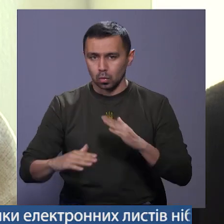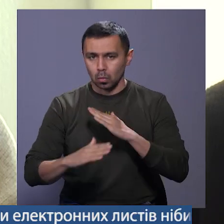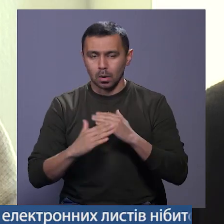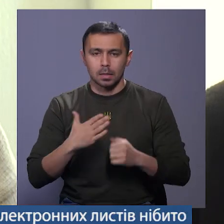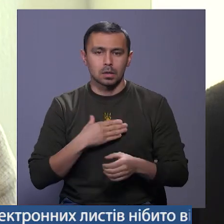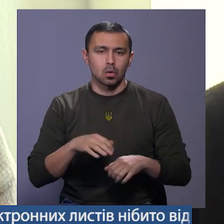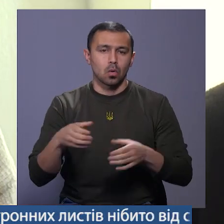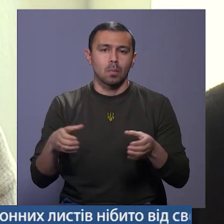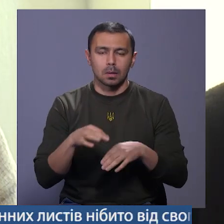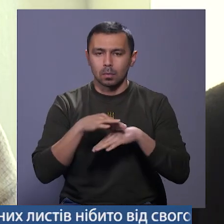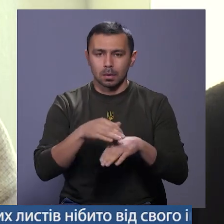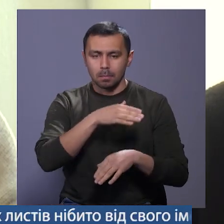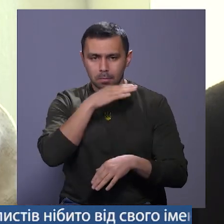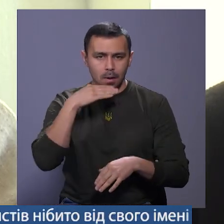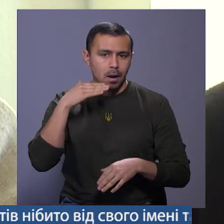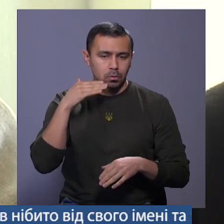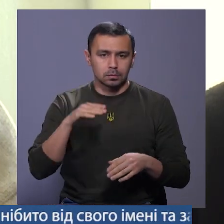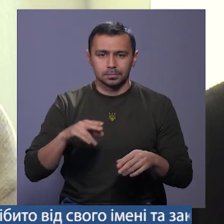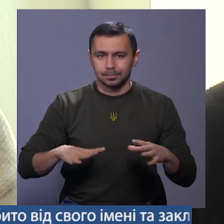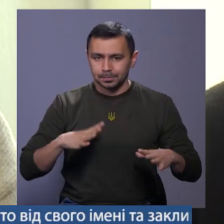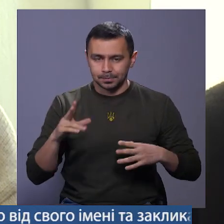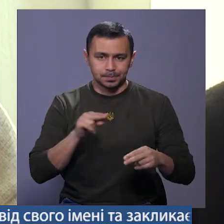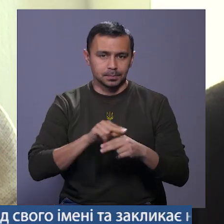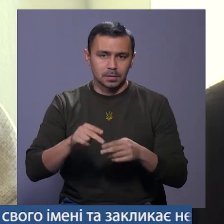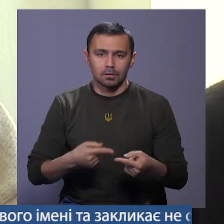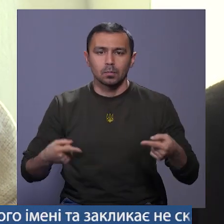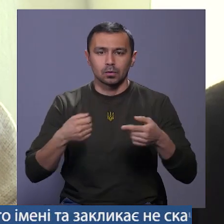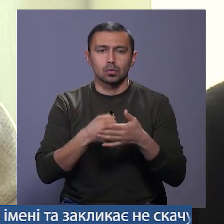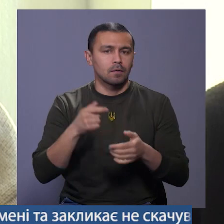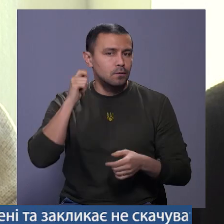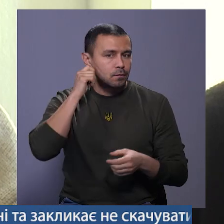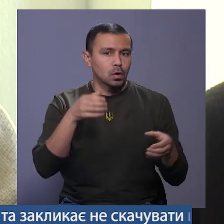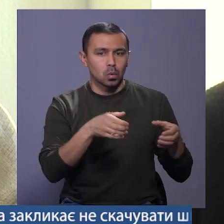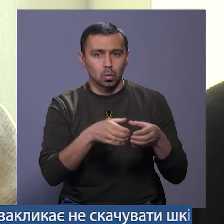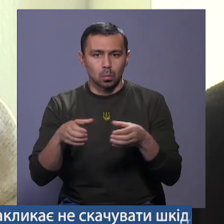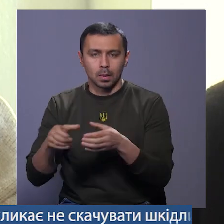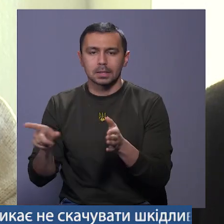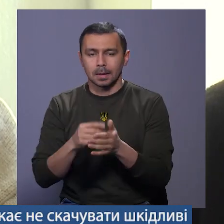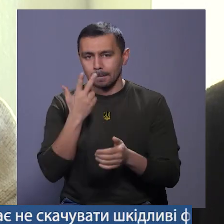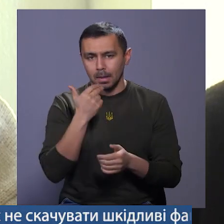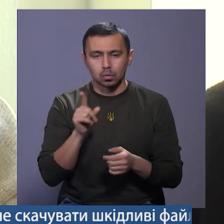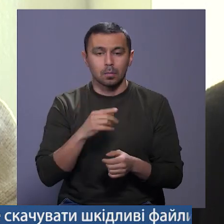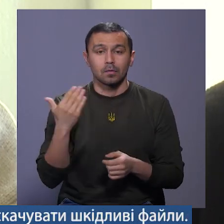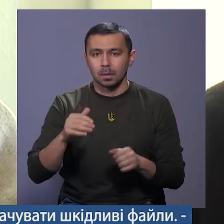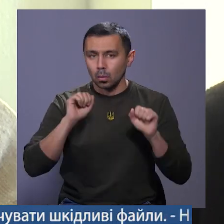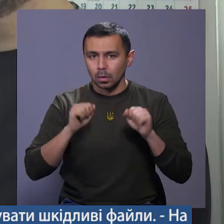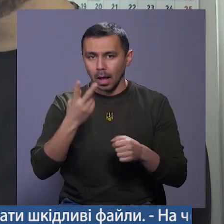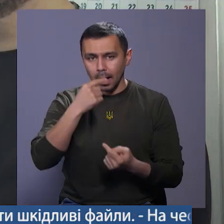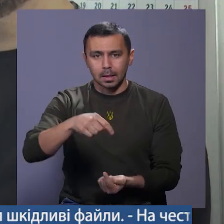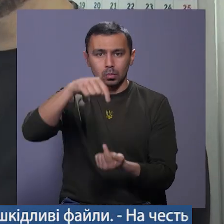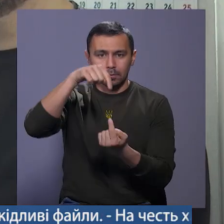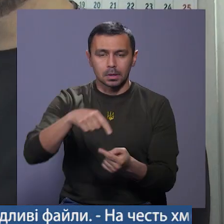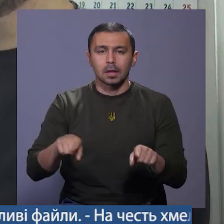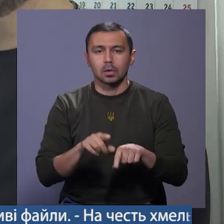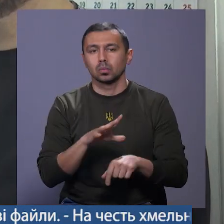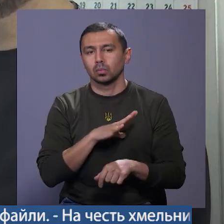команда проводила дуже багато тренінгових занять відповідно до вікових груп з підлітками, для того, щоб вони могли адаптуватися.